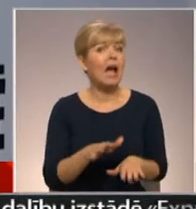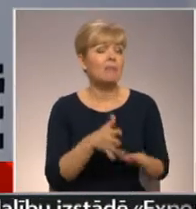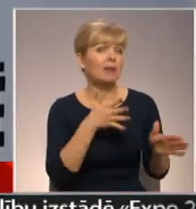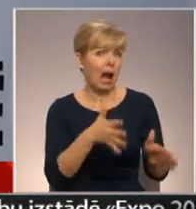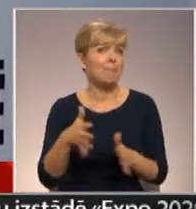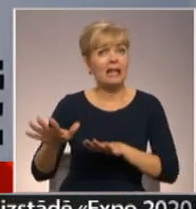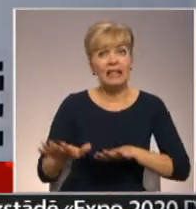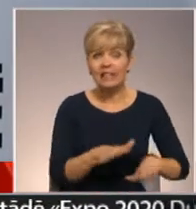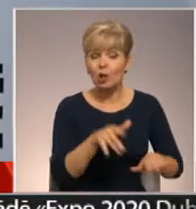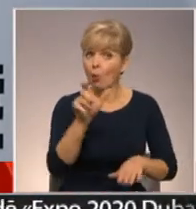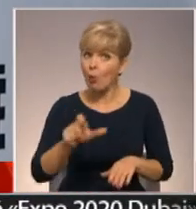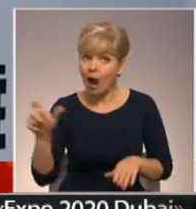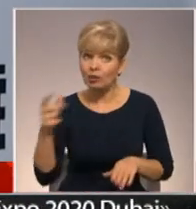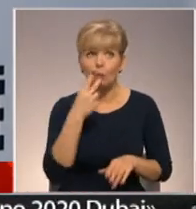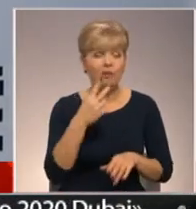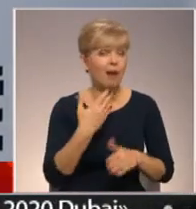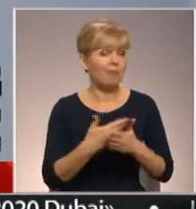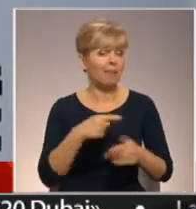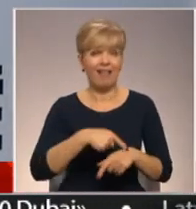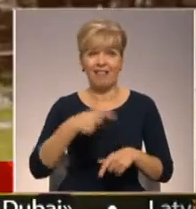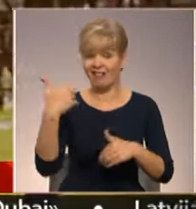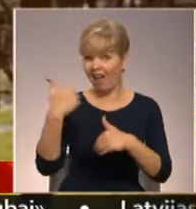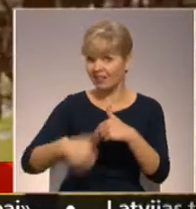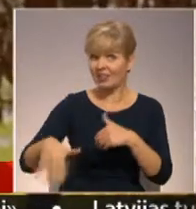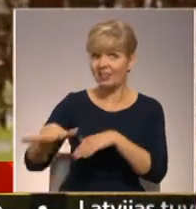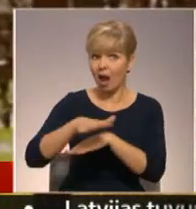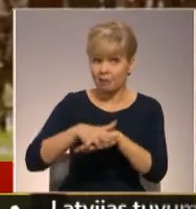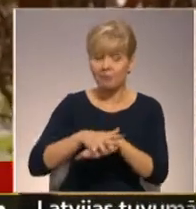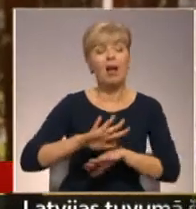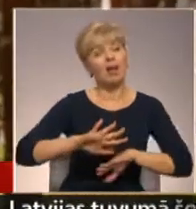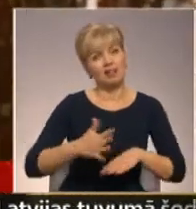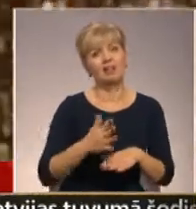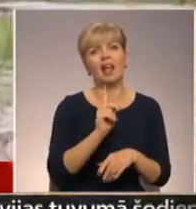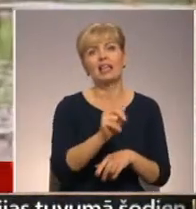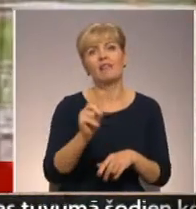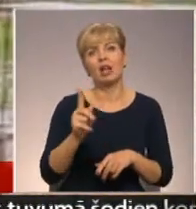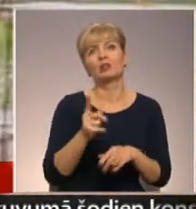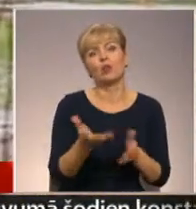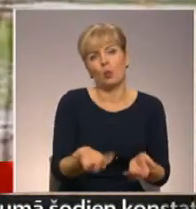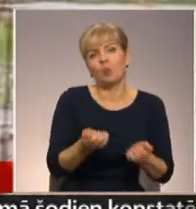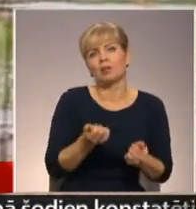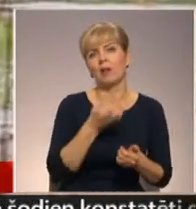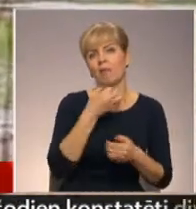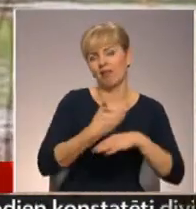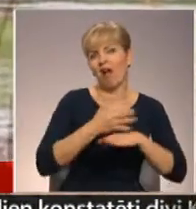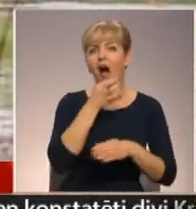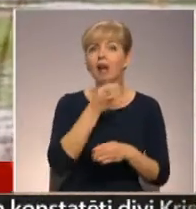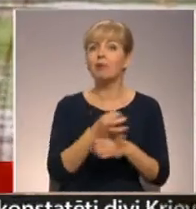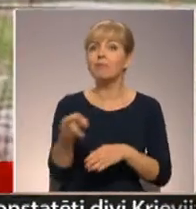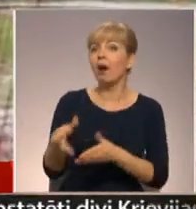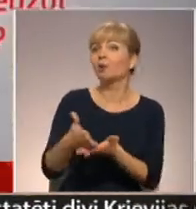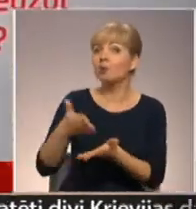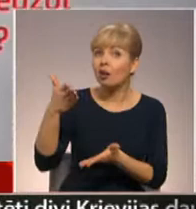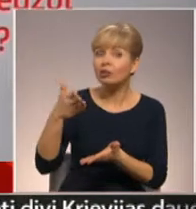nereaģējot sabiedrību, tā tad ik viens no mums uzņemas daļu atbildības par notikušo. Ja situācija ir kritiska, noteikti jāsildz